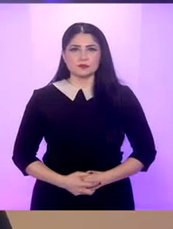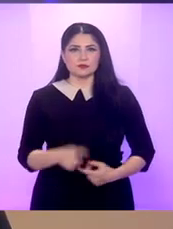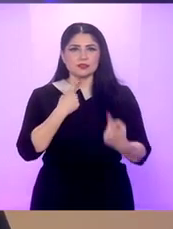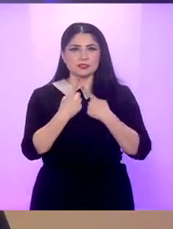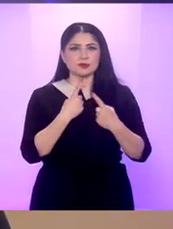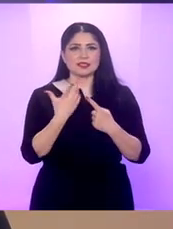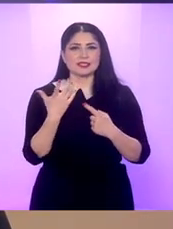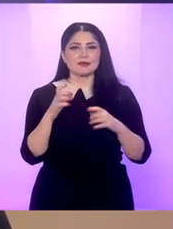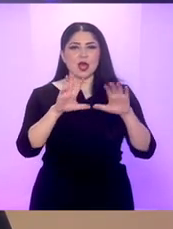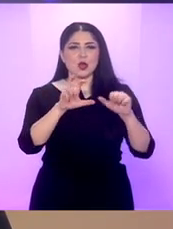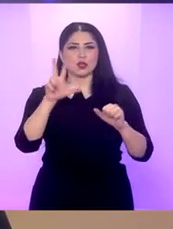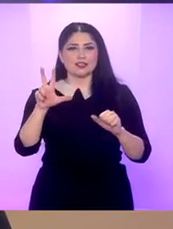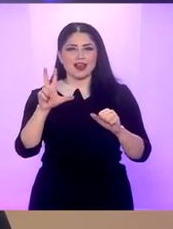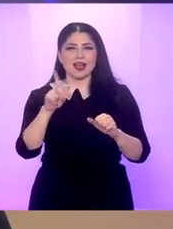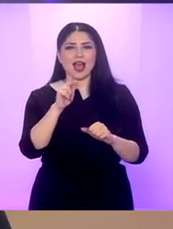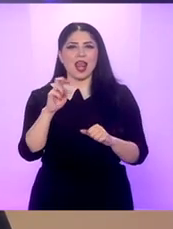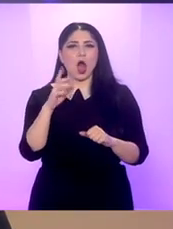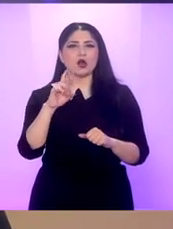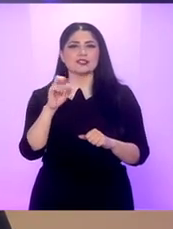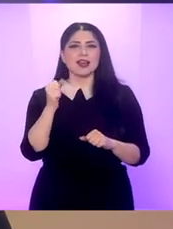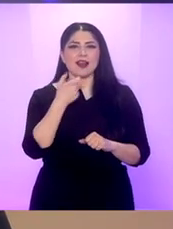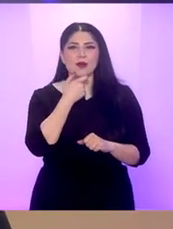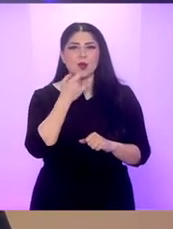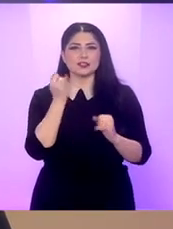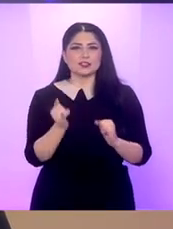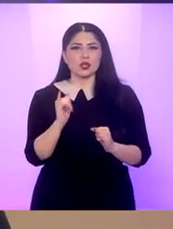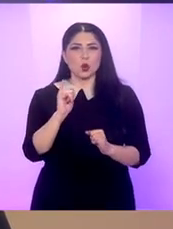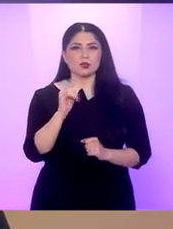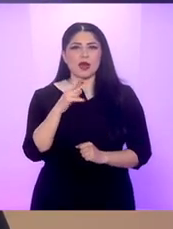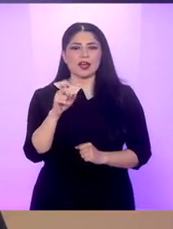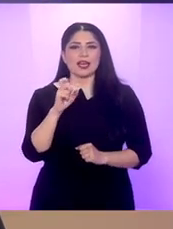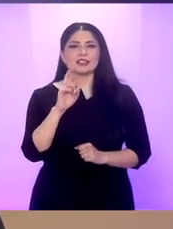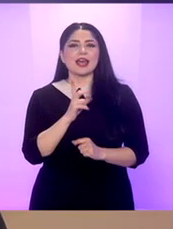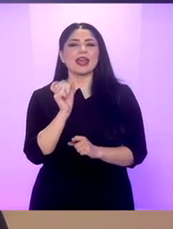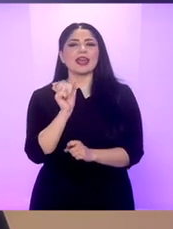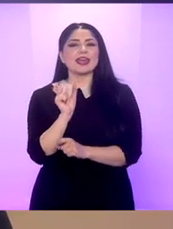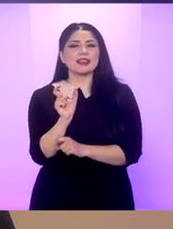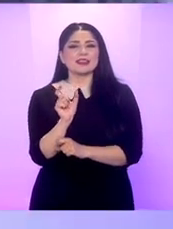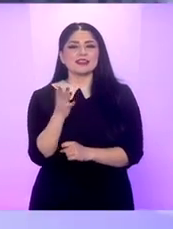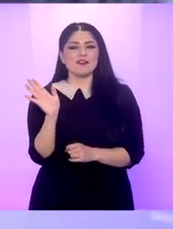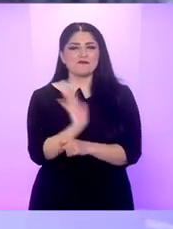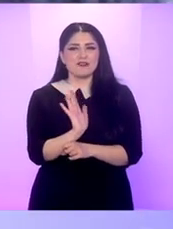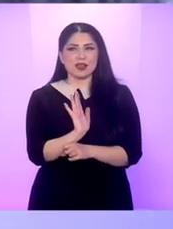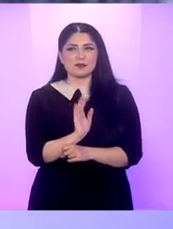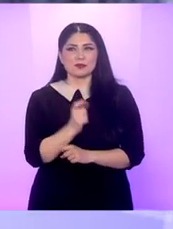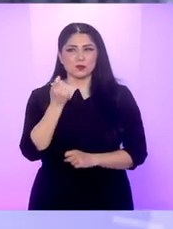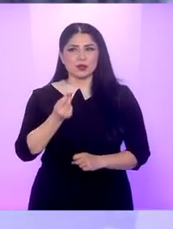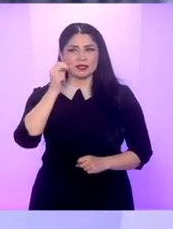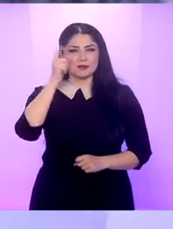Discutăm despre a 93-a gala Oscar-urilor de anul acesta cu Ionut Mareș, critic de film, în direct acum la Digi24 Bună dimineața!